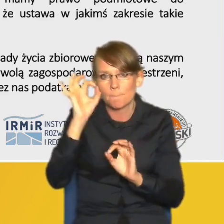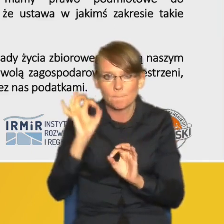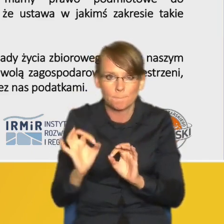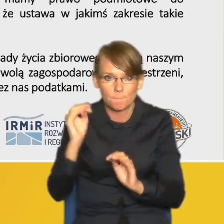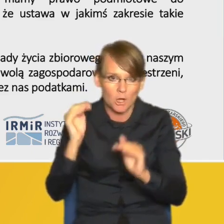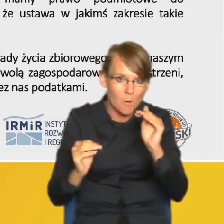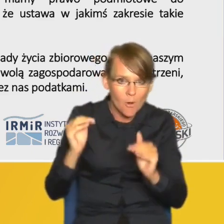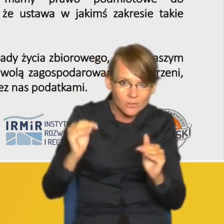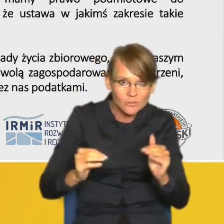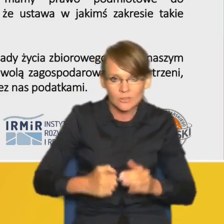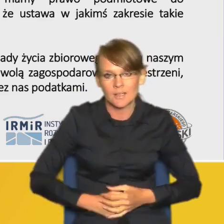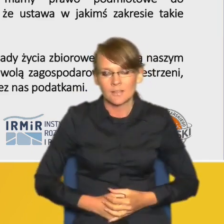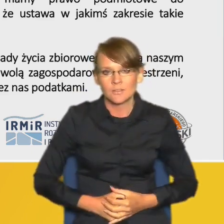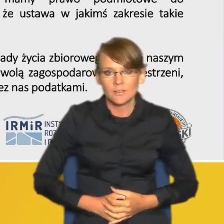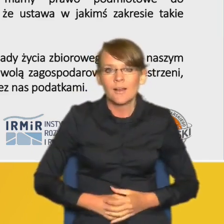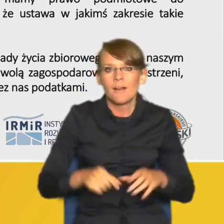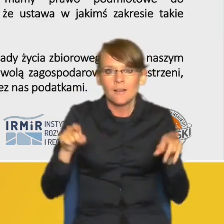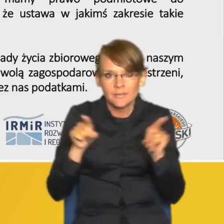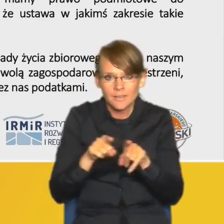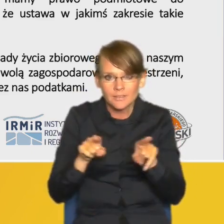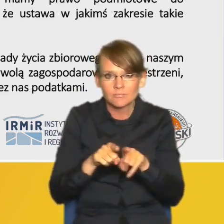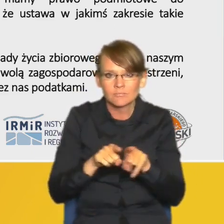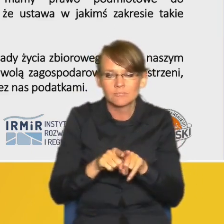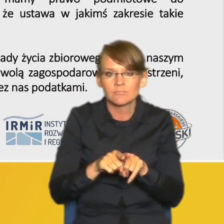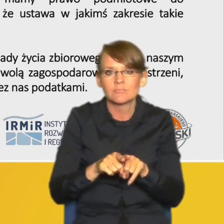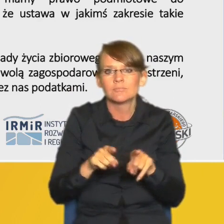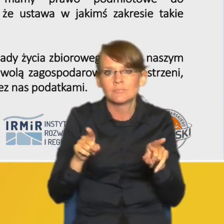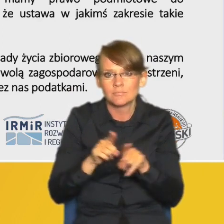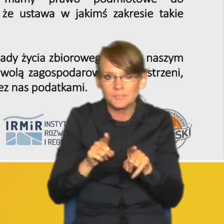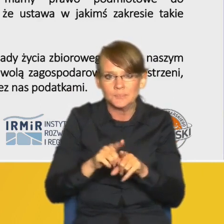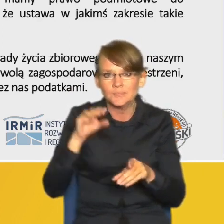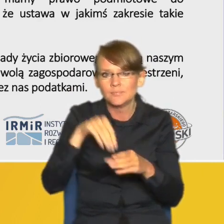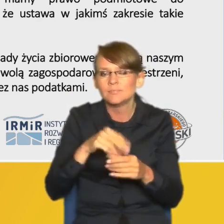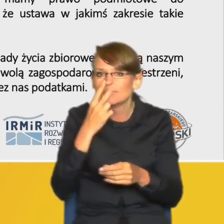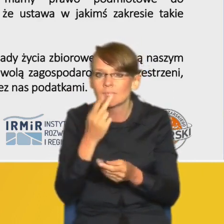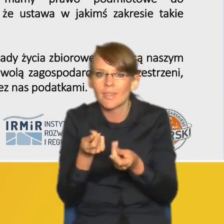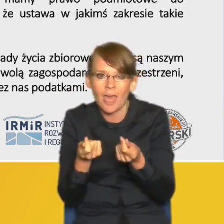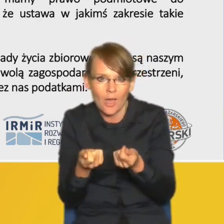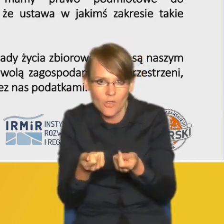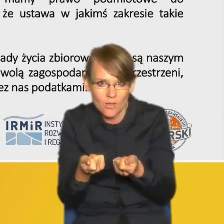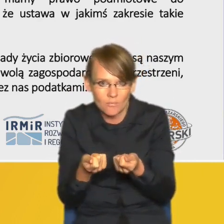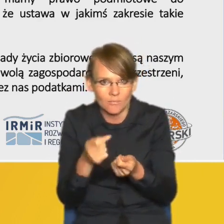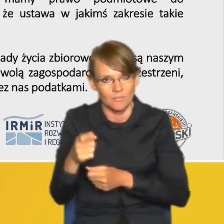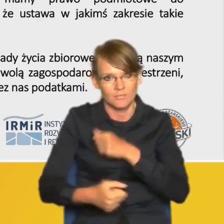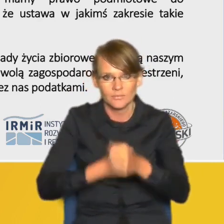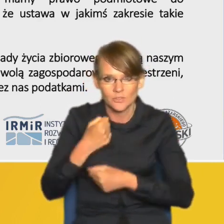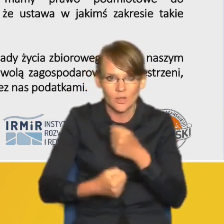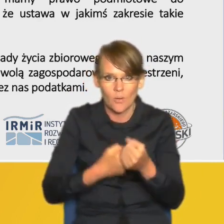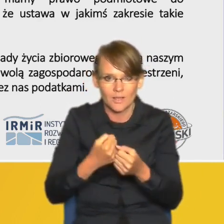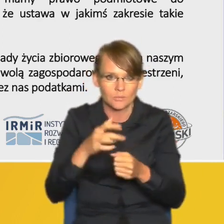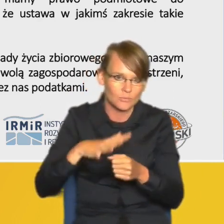a ponadto przy kierowaniu się jednak ekonomiką w działaniach